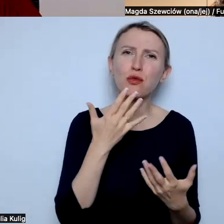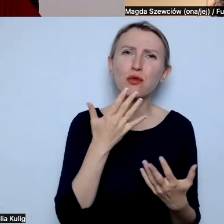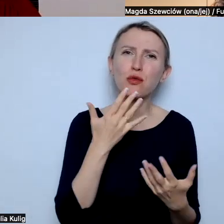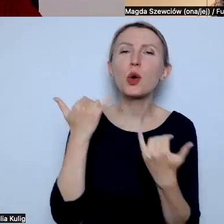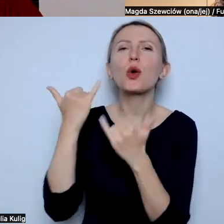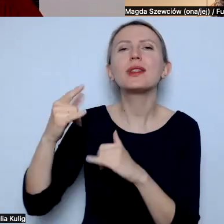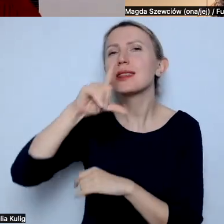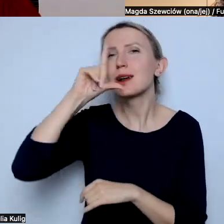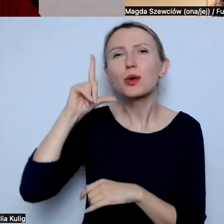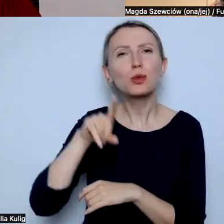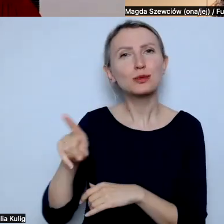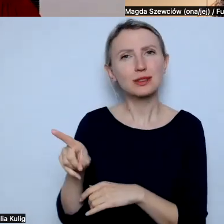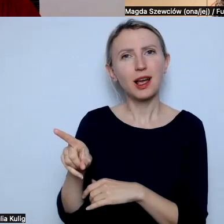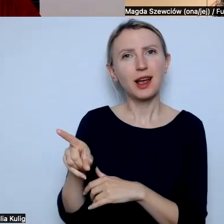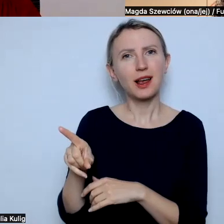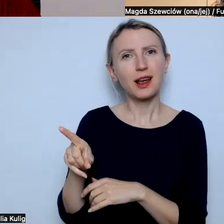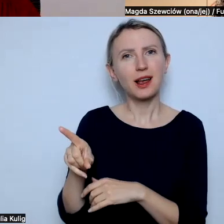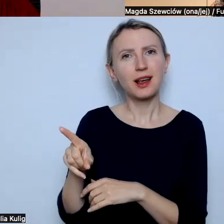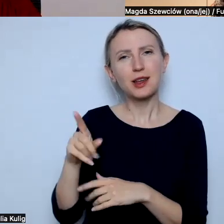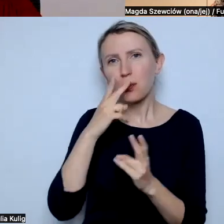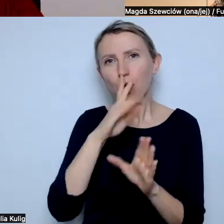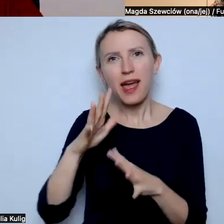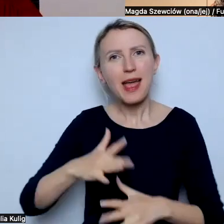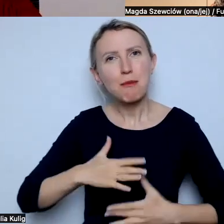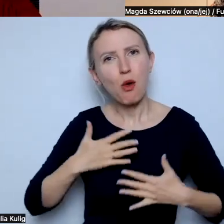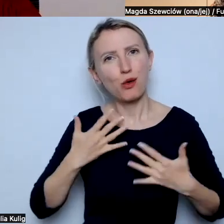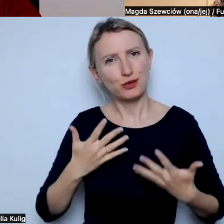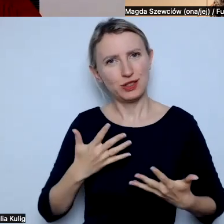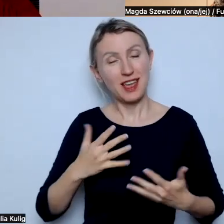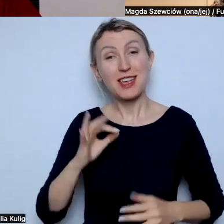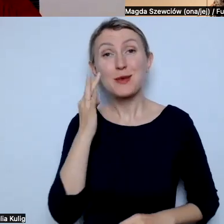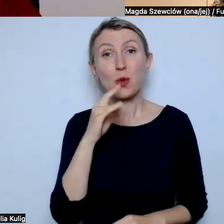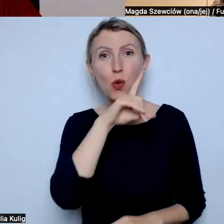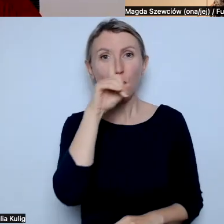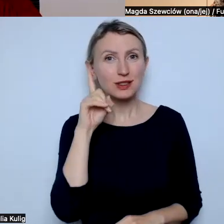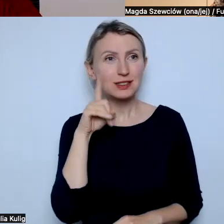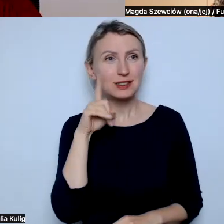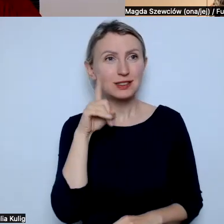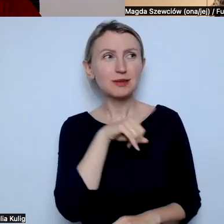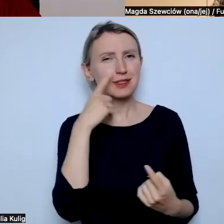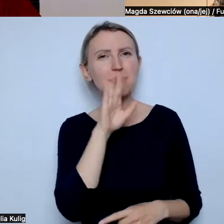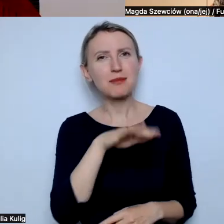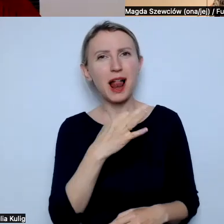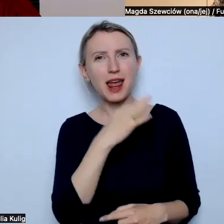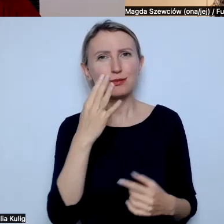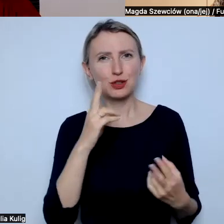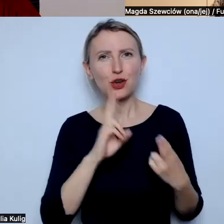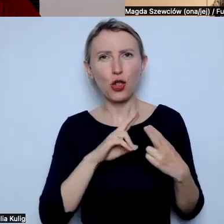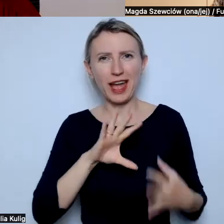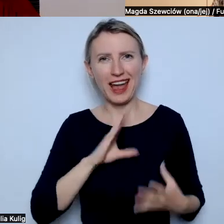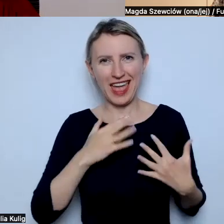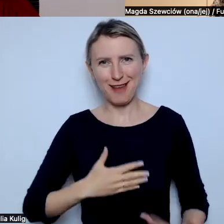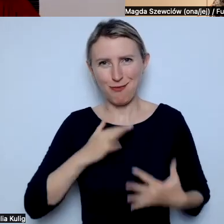ludziach i jednak odwoływać się do emocji. I młodzi ludzie sobie myślę, że mają lepszy kontakt z emocjami często niż